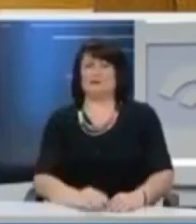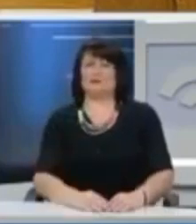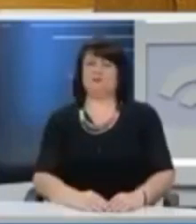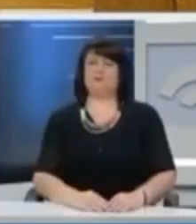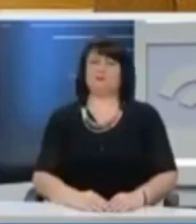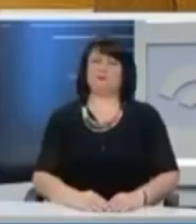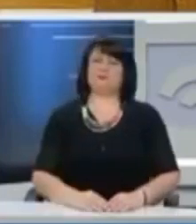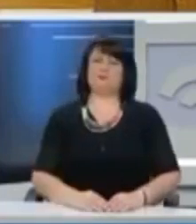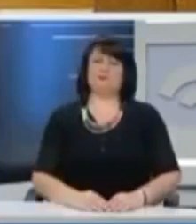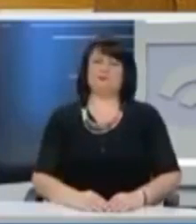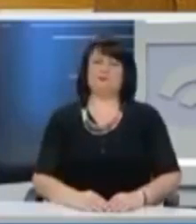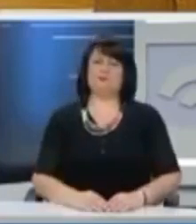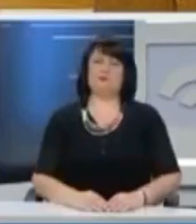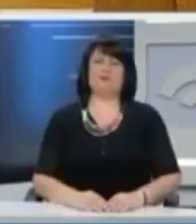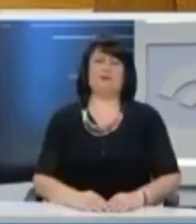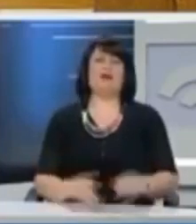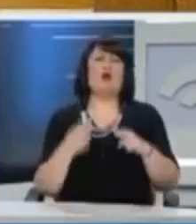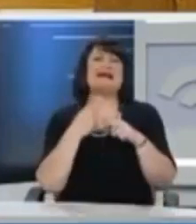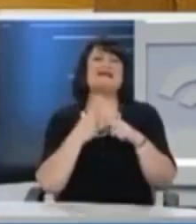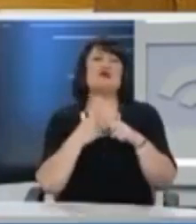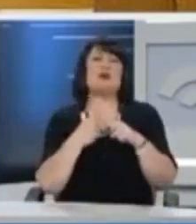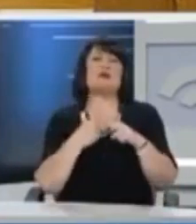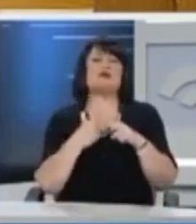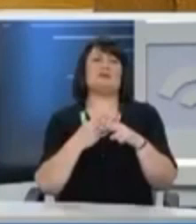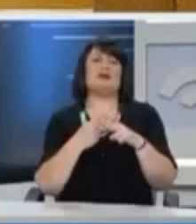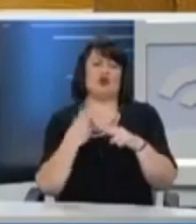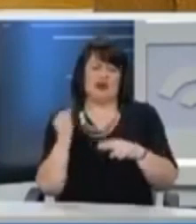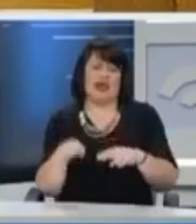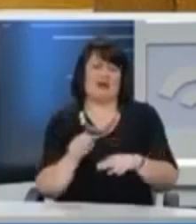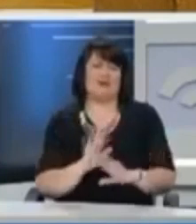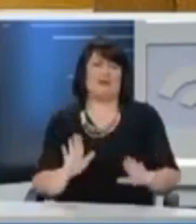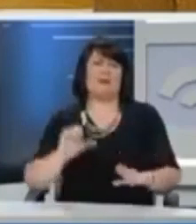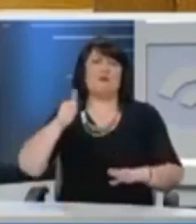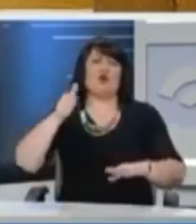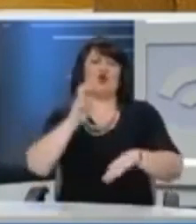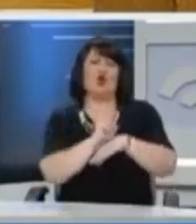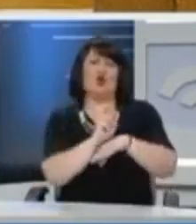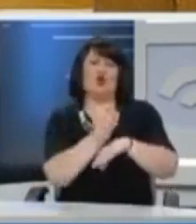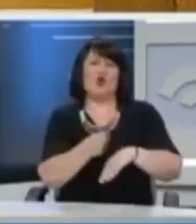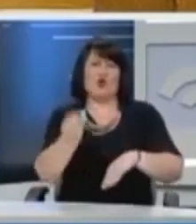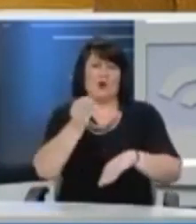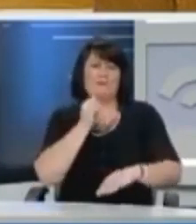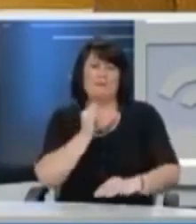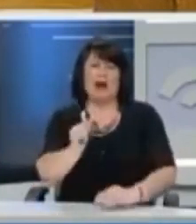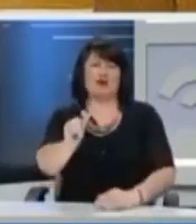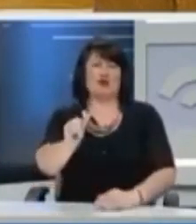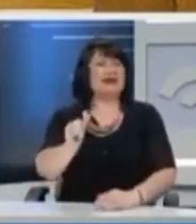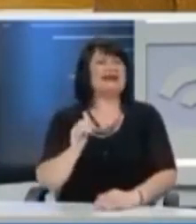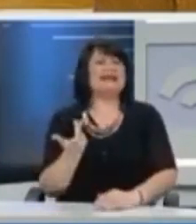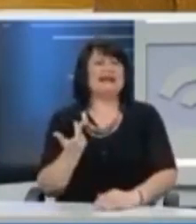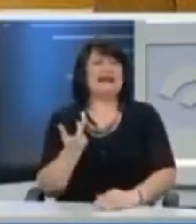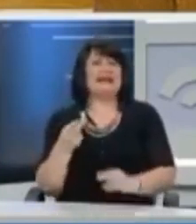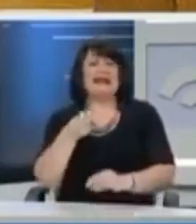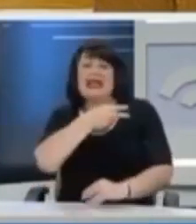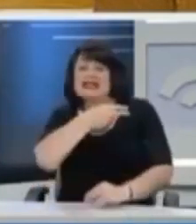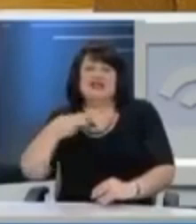είναι κάτι το οποίο ισχύει αξιωματικά, γι' αυτό το γνωρίζουμε. Γνωρίζουμε ότι το πρωτογενές πλουάνασμα πάντοτε, πάντοτε,